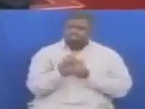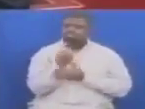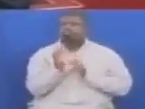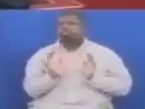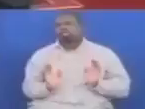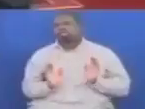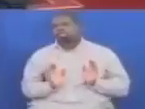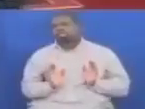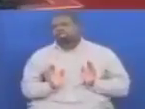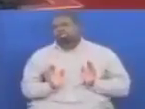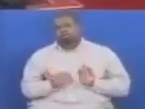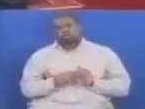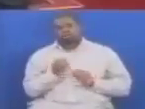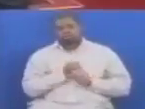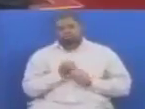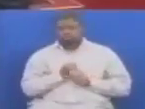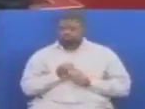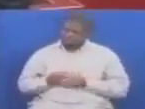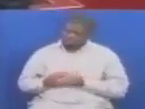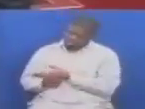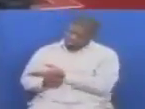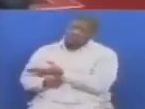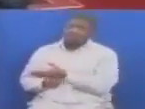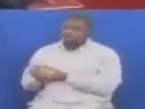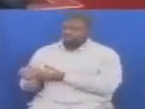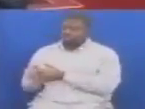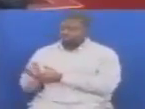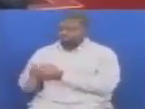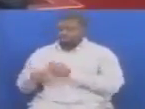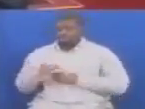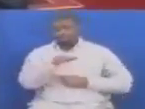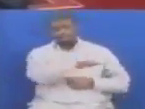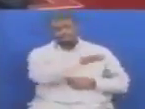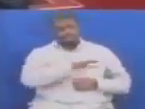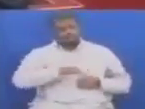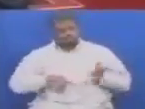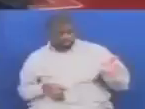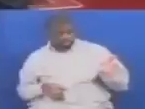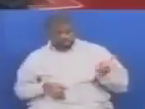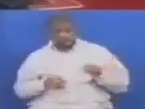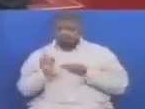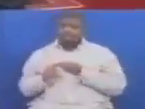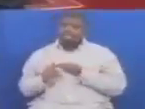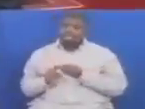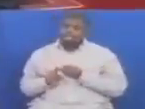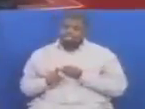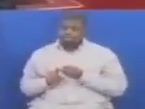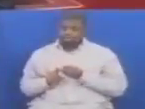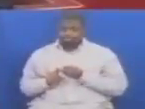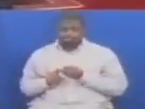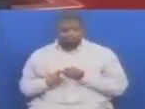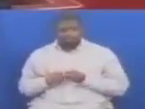unafanywa na waleo jirani kwenye maeneo hayo Lakini mbili maeneo